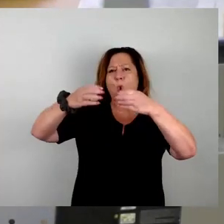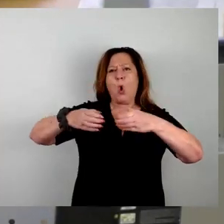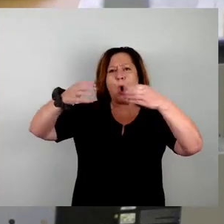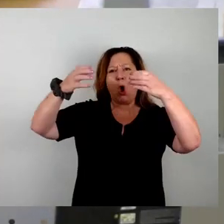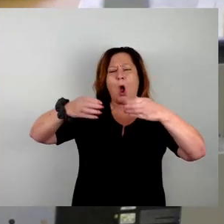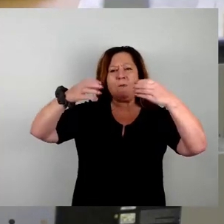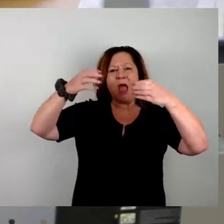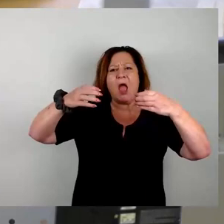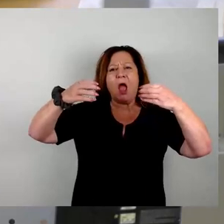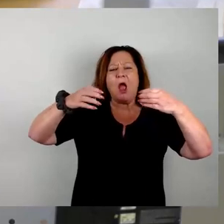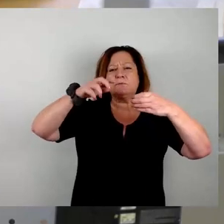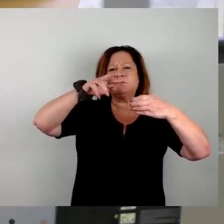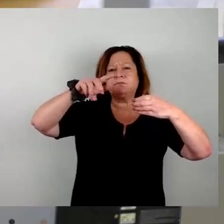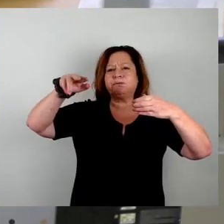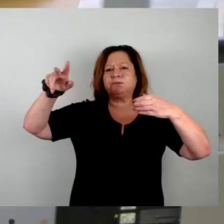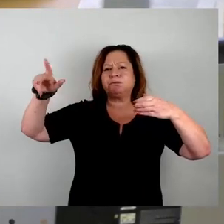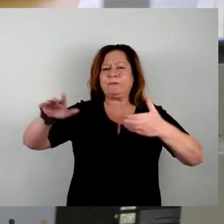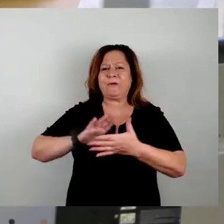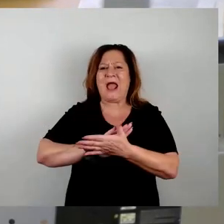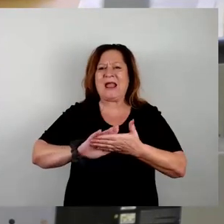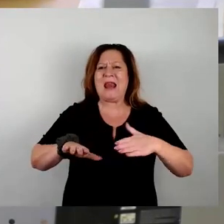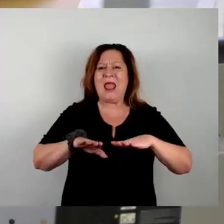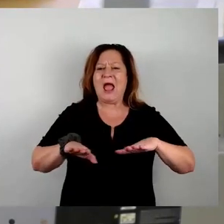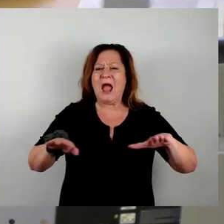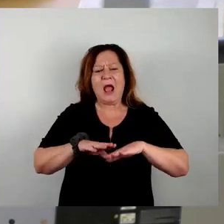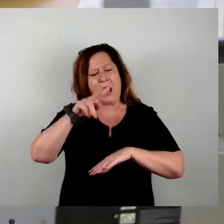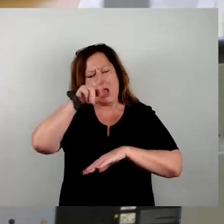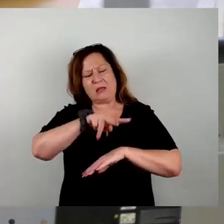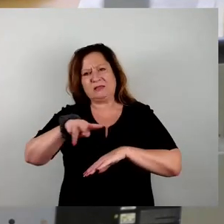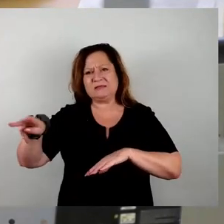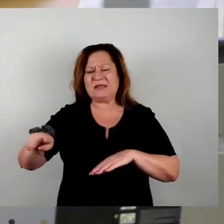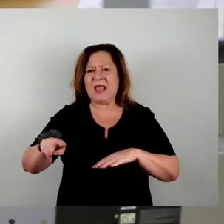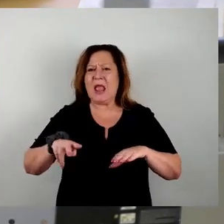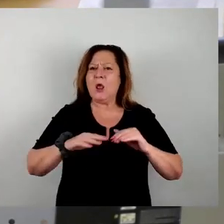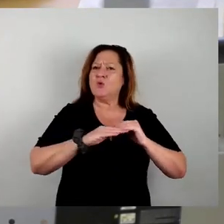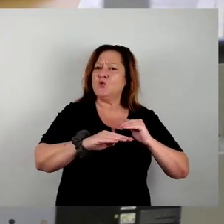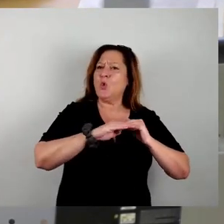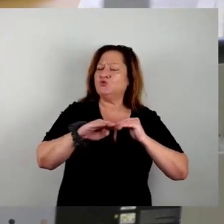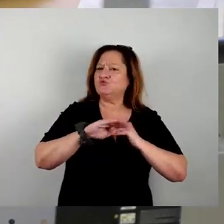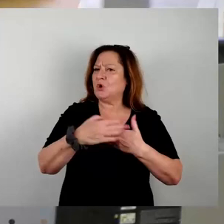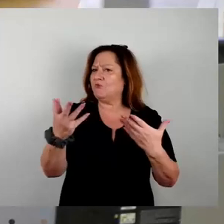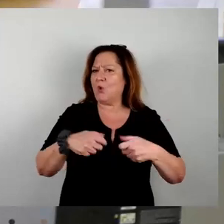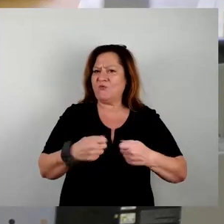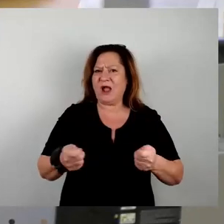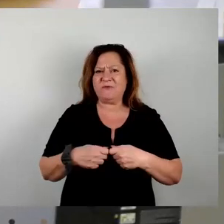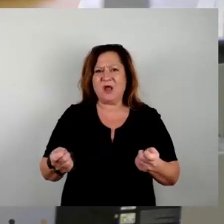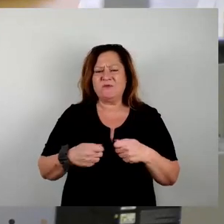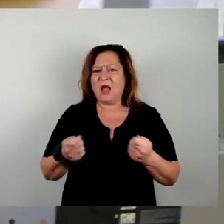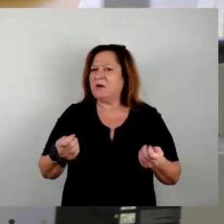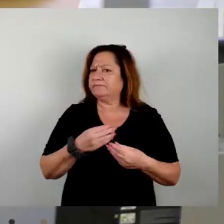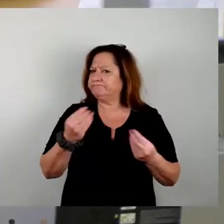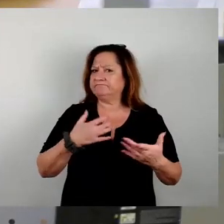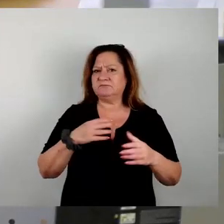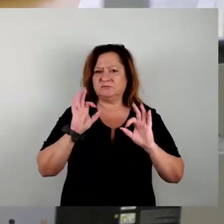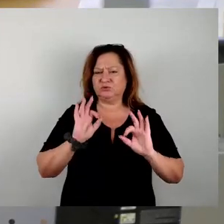über die Kläranlage und über diese Standorte, haben gesehen, wo die Grundstücke veräußert werden. Alles wunderbar, wir haben uns das angeguckt, haben uns das